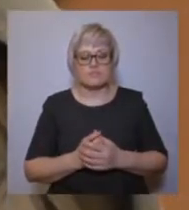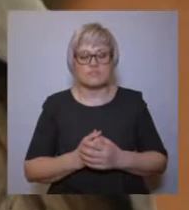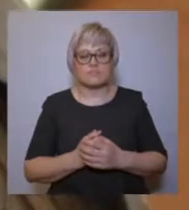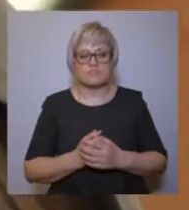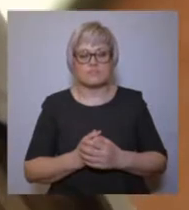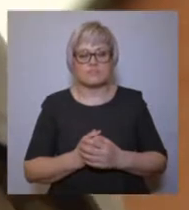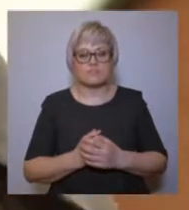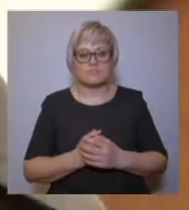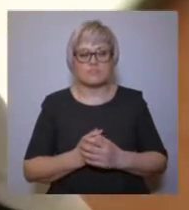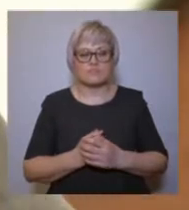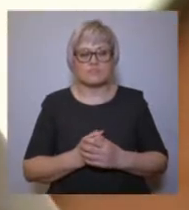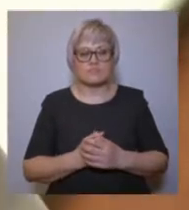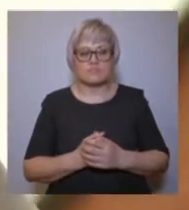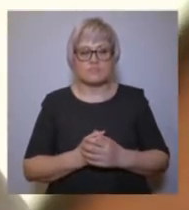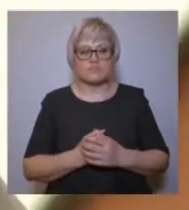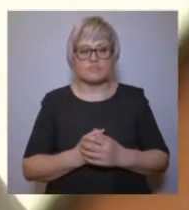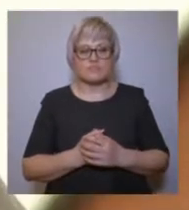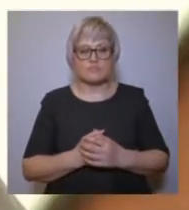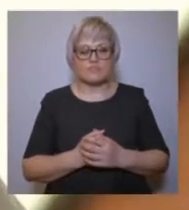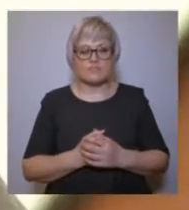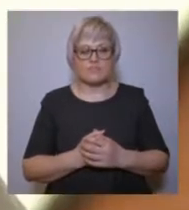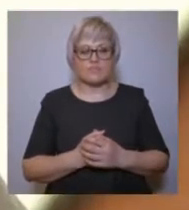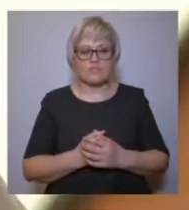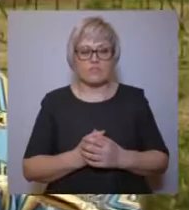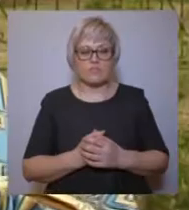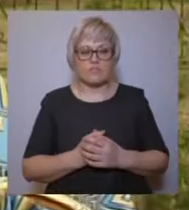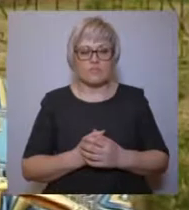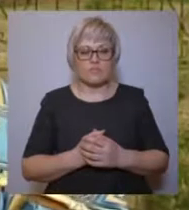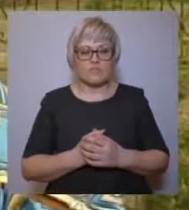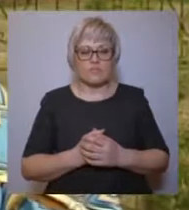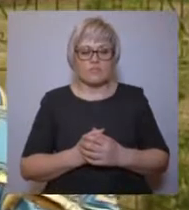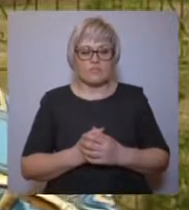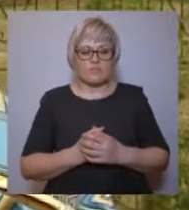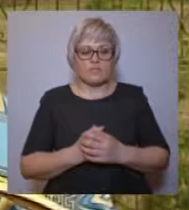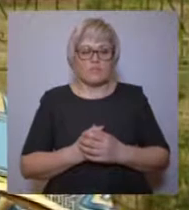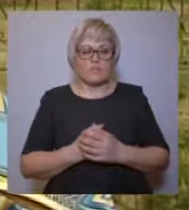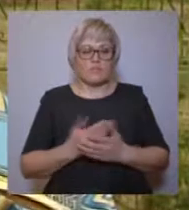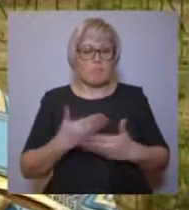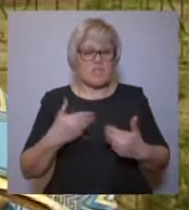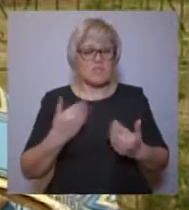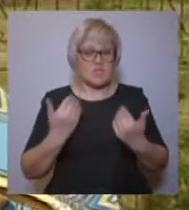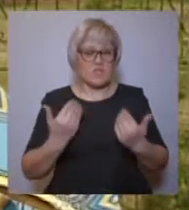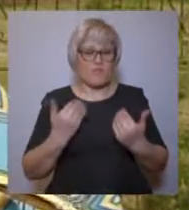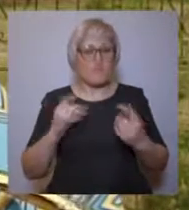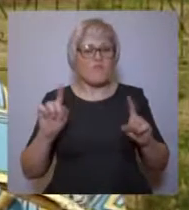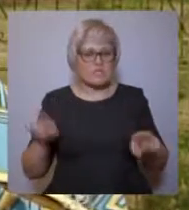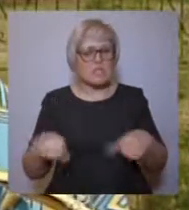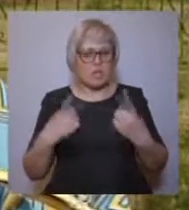Тагиле и установлен перед храмом летом 2014 года. Мы сегодня действительно восстанавливаем свою